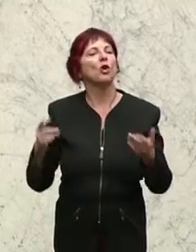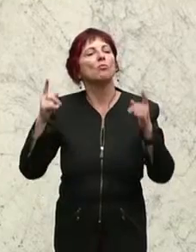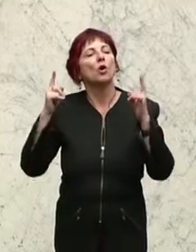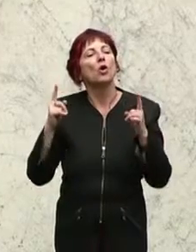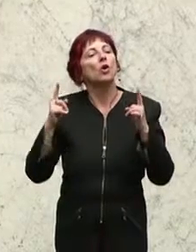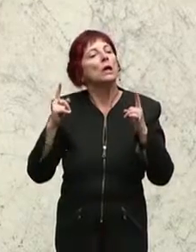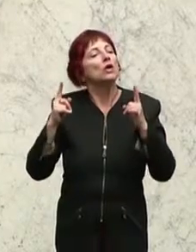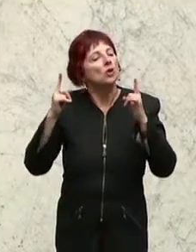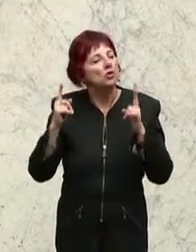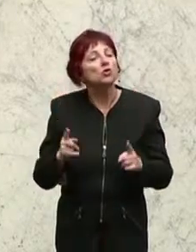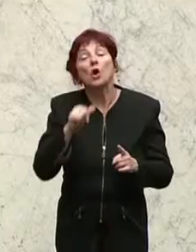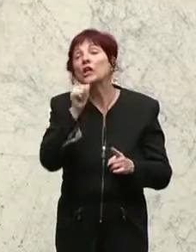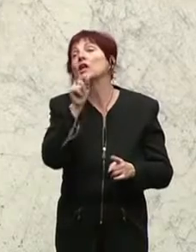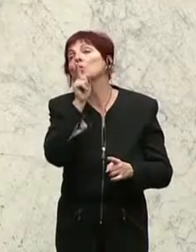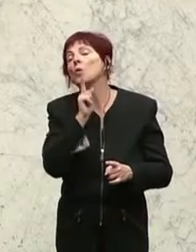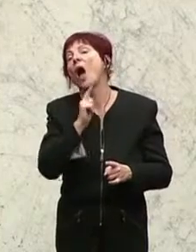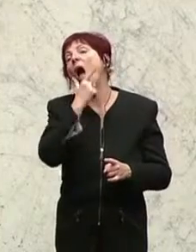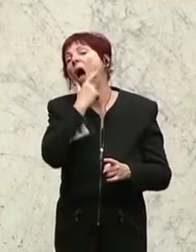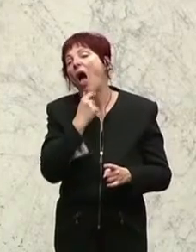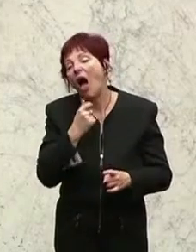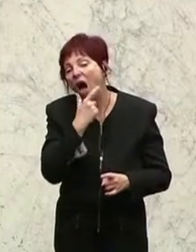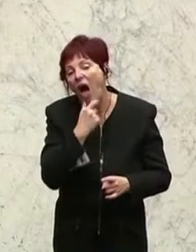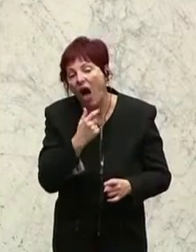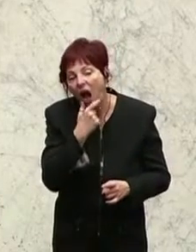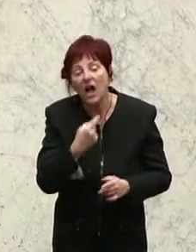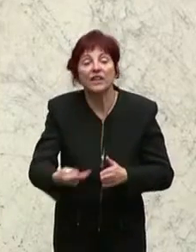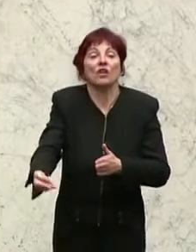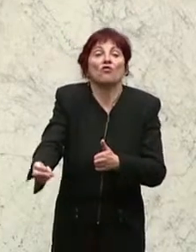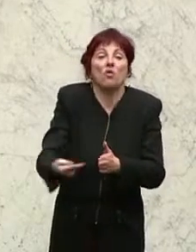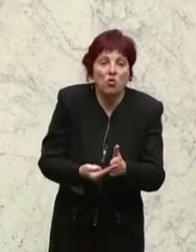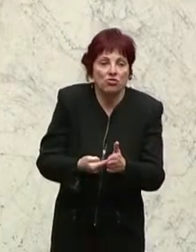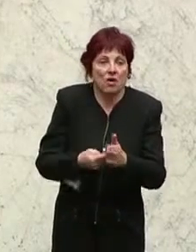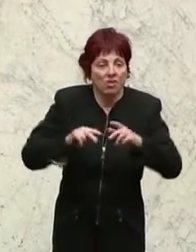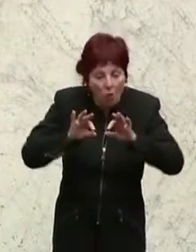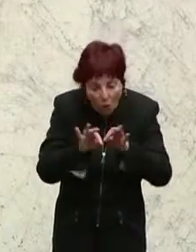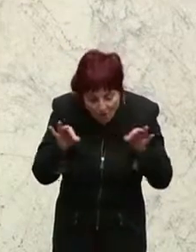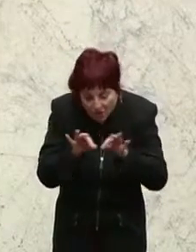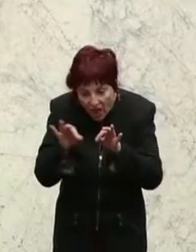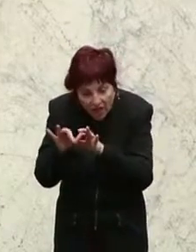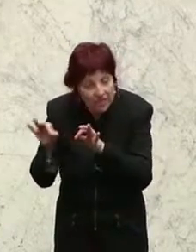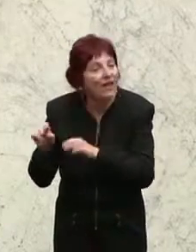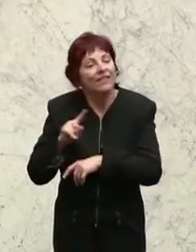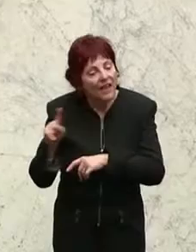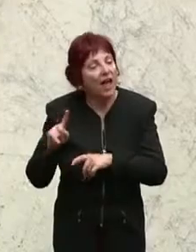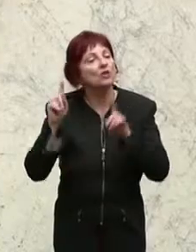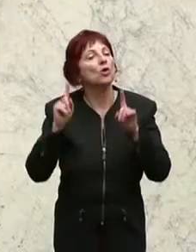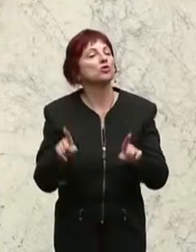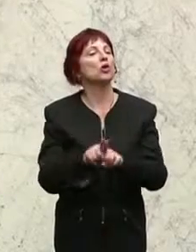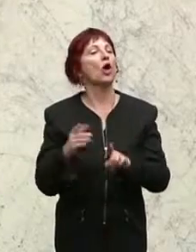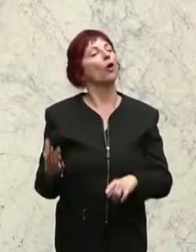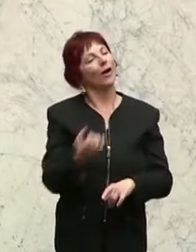in den alten Mundenwühlen, die wir uns selber und die uns andere zugefügt haben, sondern es möge auch die